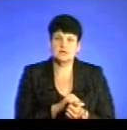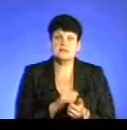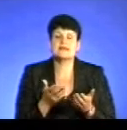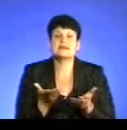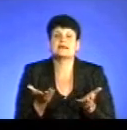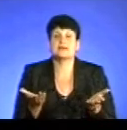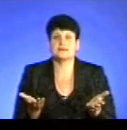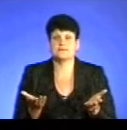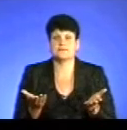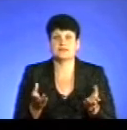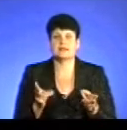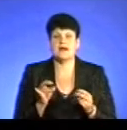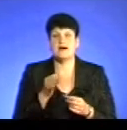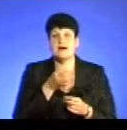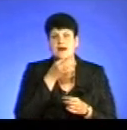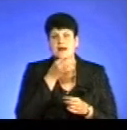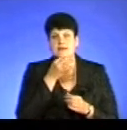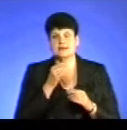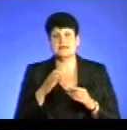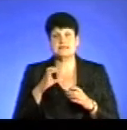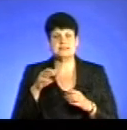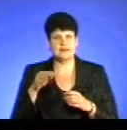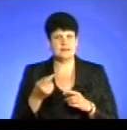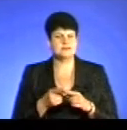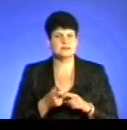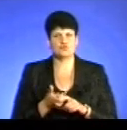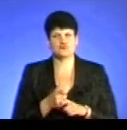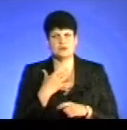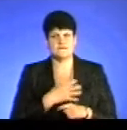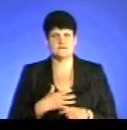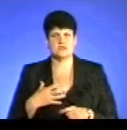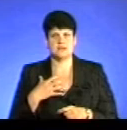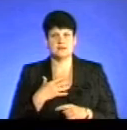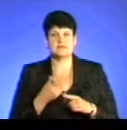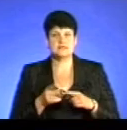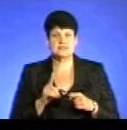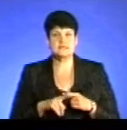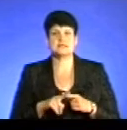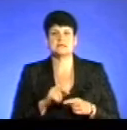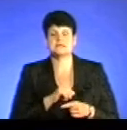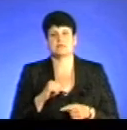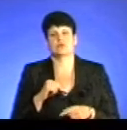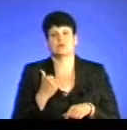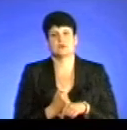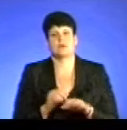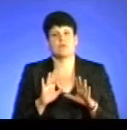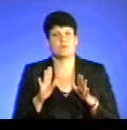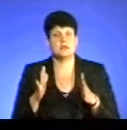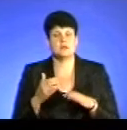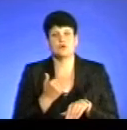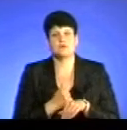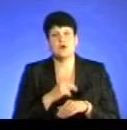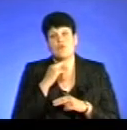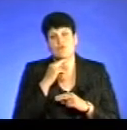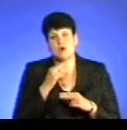саме. Тобто, на ранніх стадіях це дуже важливо. Це якраз саме основні мети, і ми основну увагу